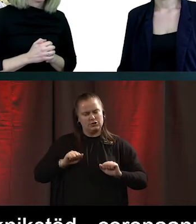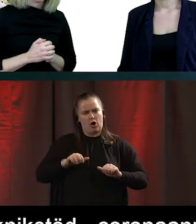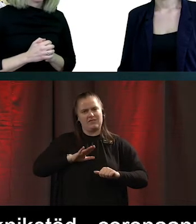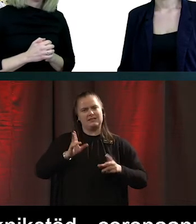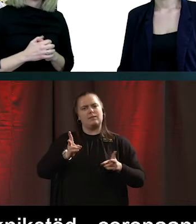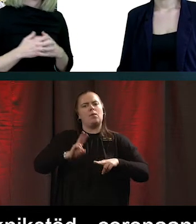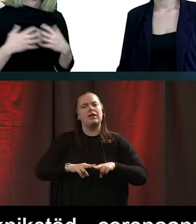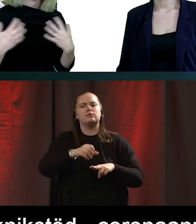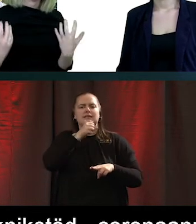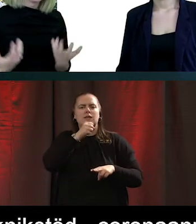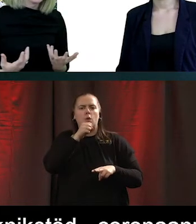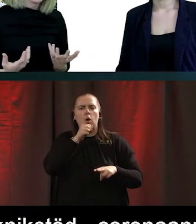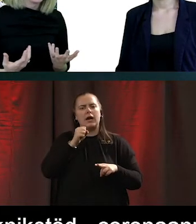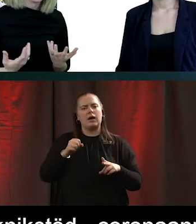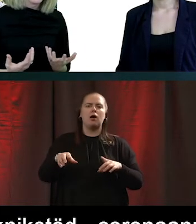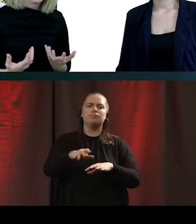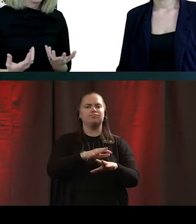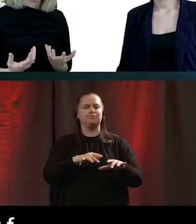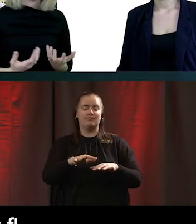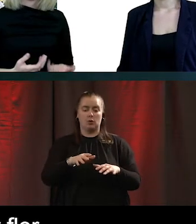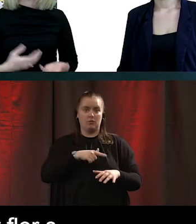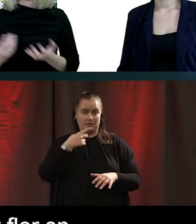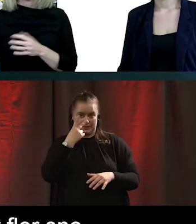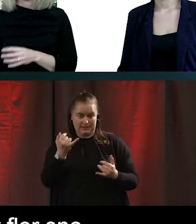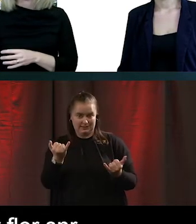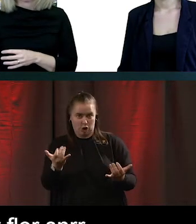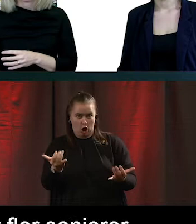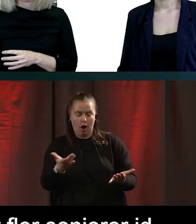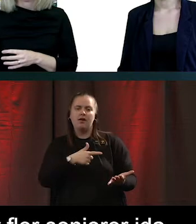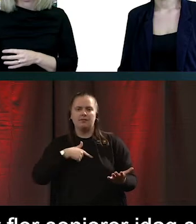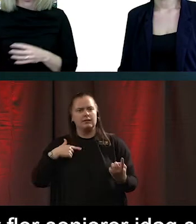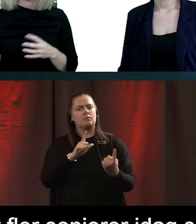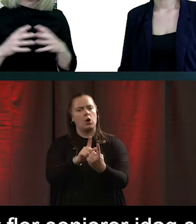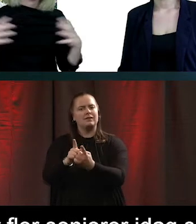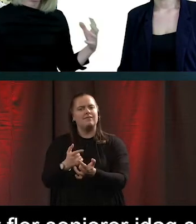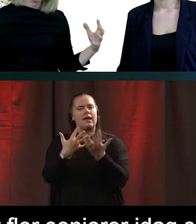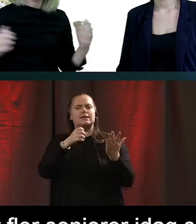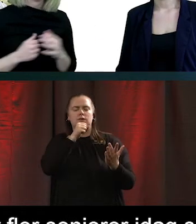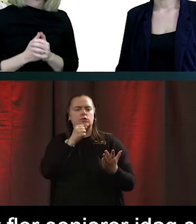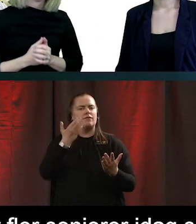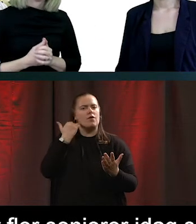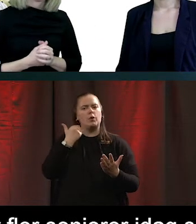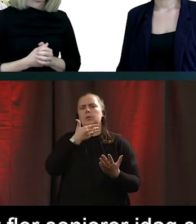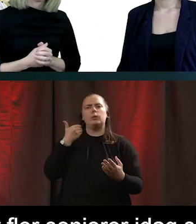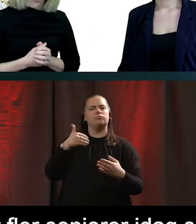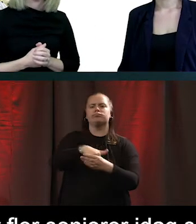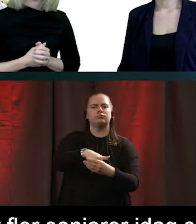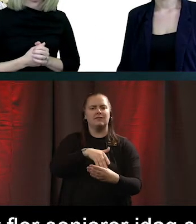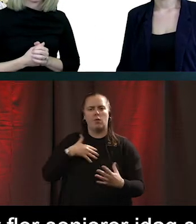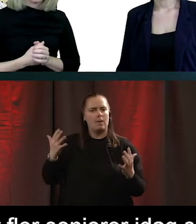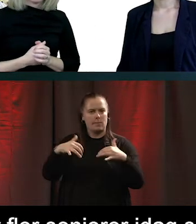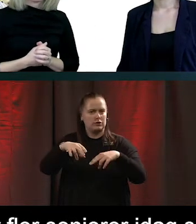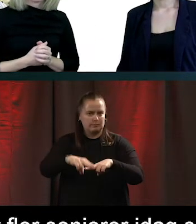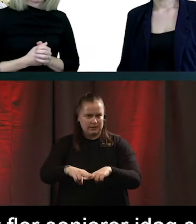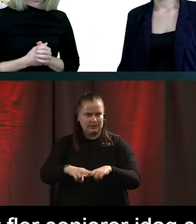man också att vi möter mer seniorer idag som inte tidigare varit på våra mötesplatser. Så vi har vidgat målgrupperna av seniorer som vi